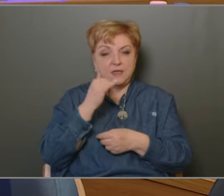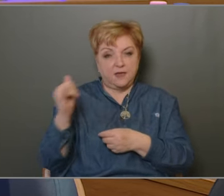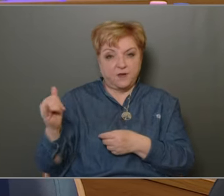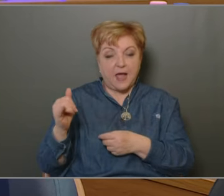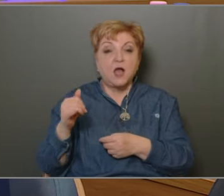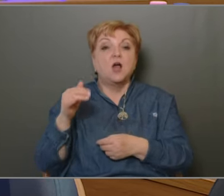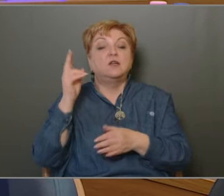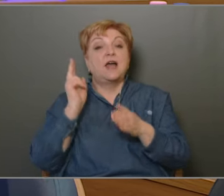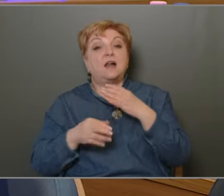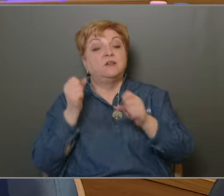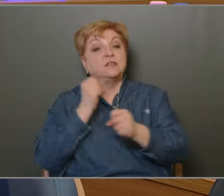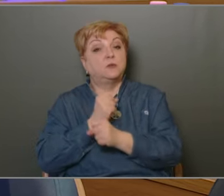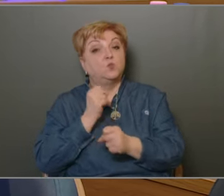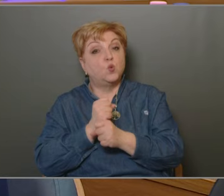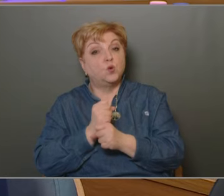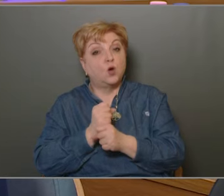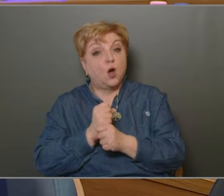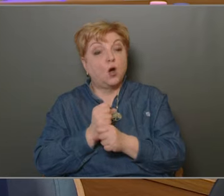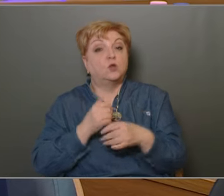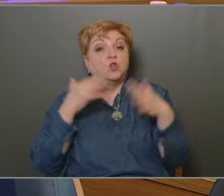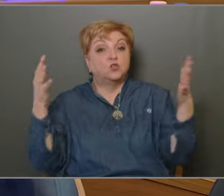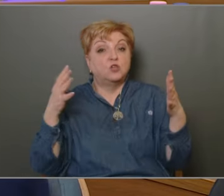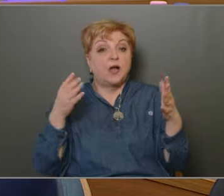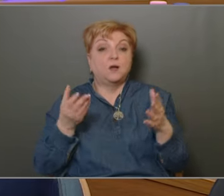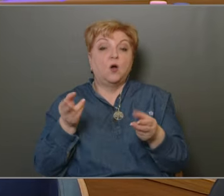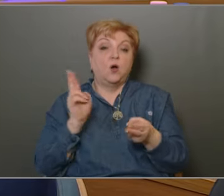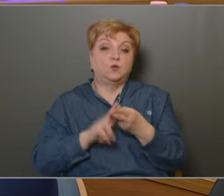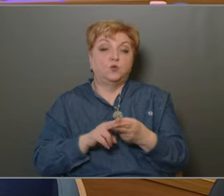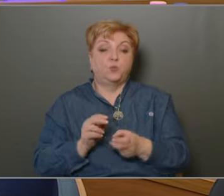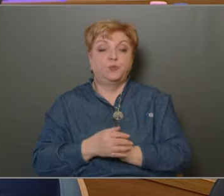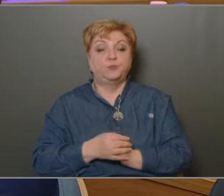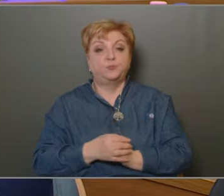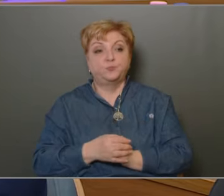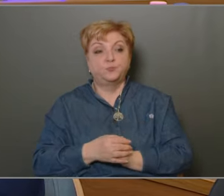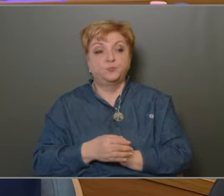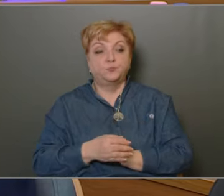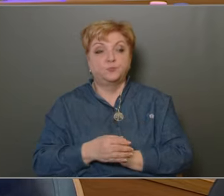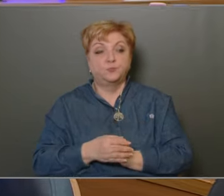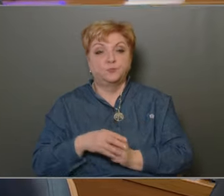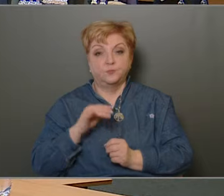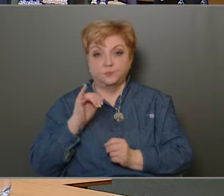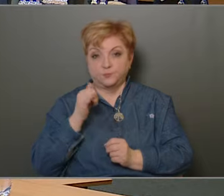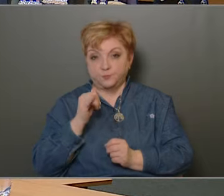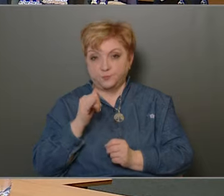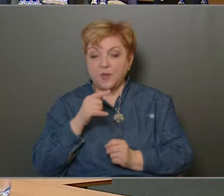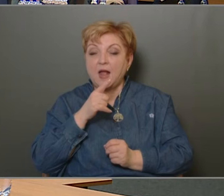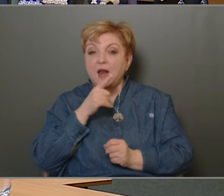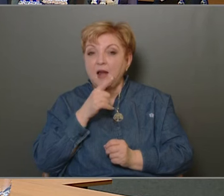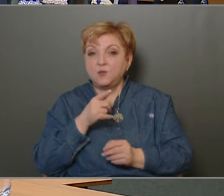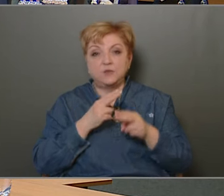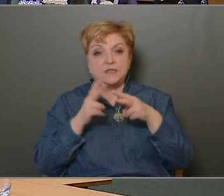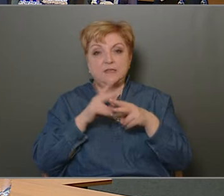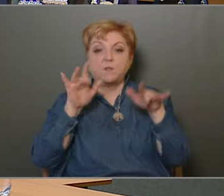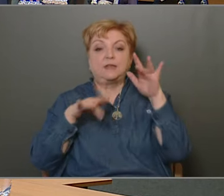munka nagysága ennél jóval magasabb. Köszönöm. Igen. Tegyünk tisztában néhány